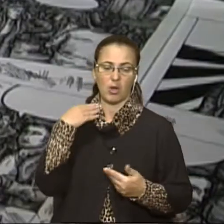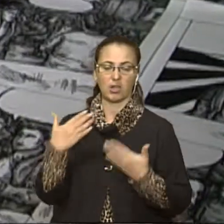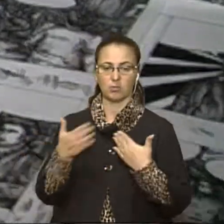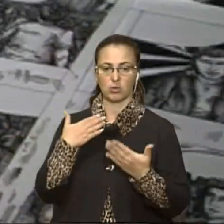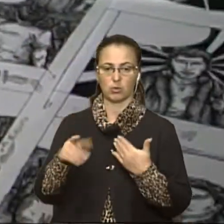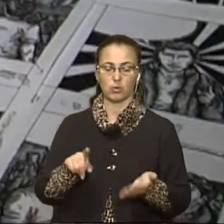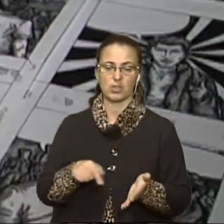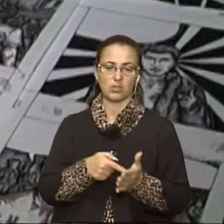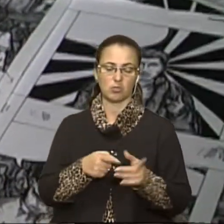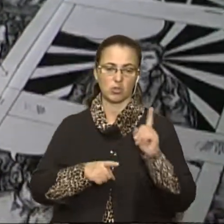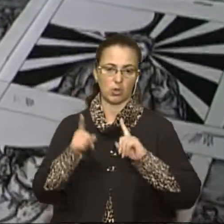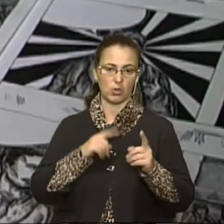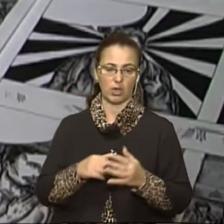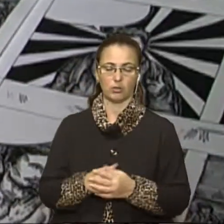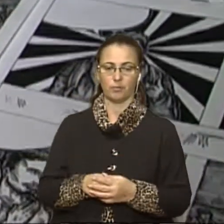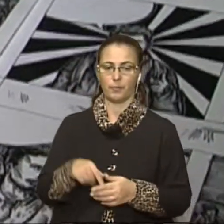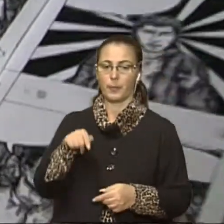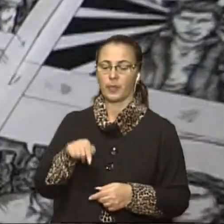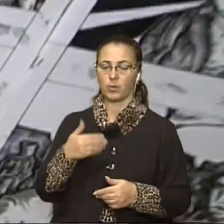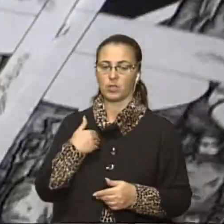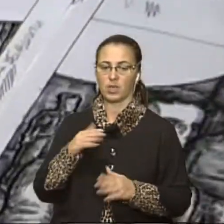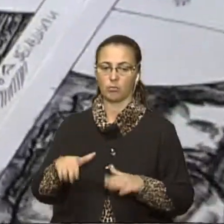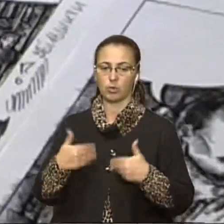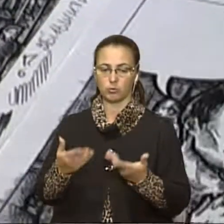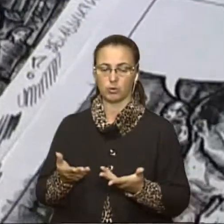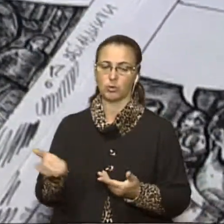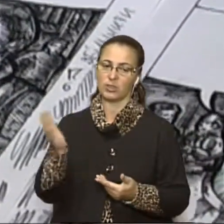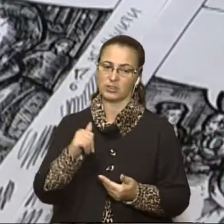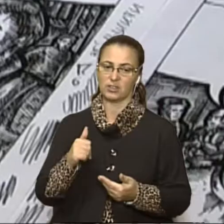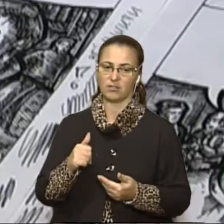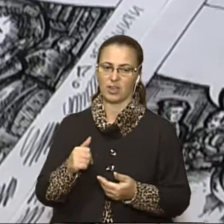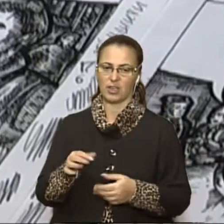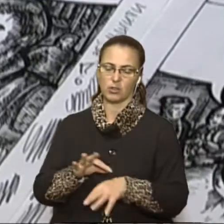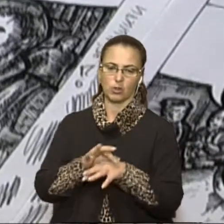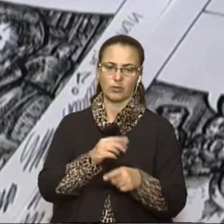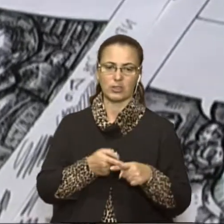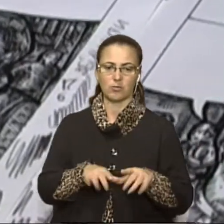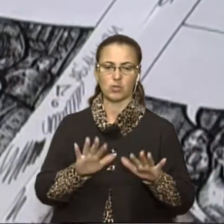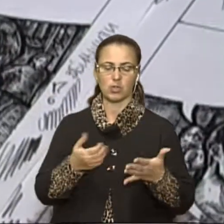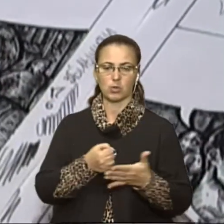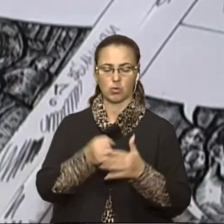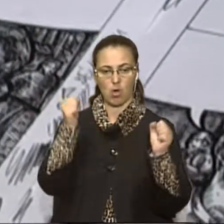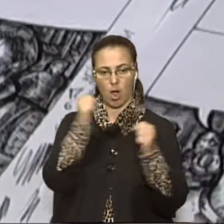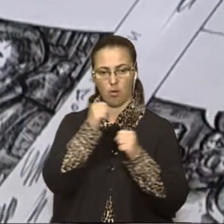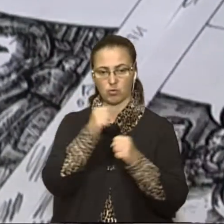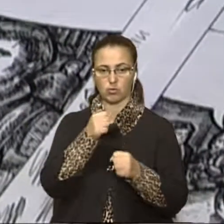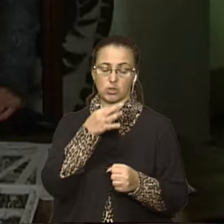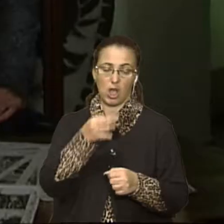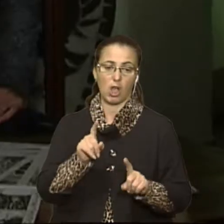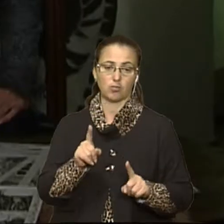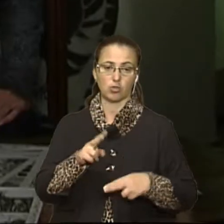радою. Тут я йому пропоную, типу, а давай ми доведемо цю ситуацію до абсурду. Скажемо, що забудовник, там,